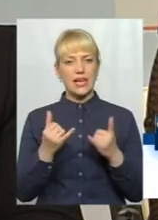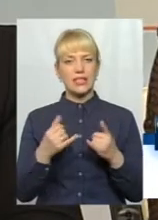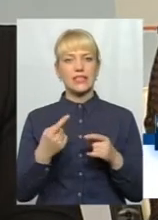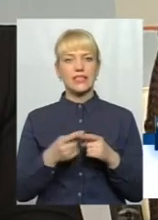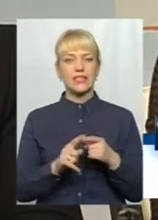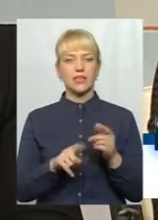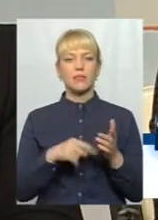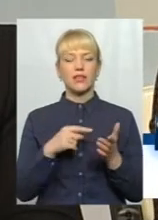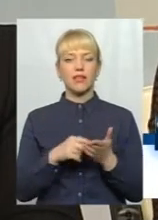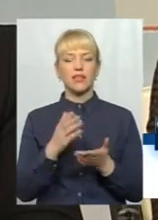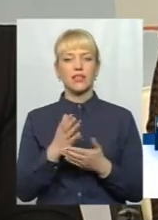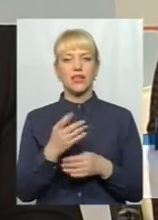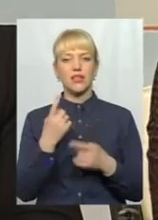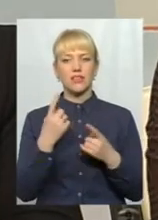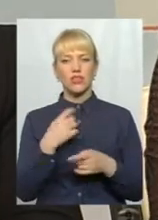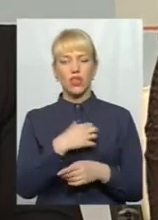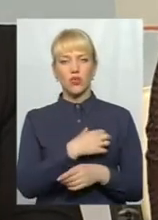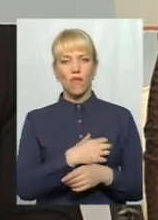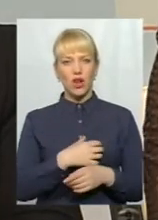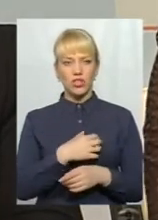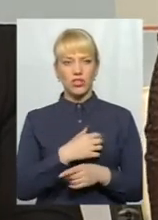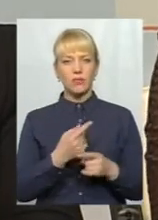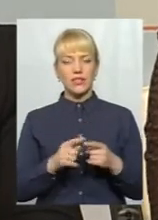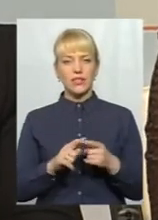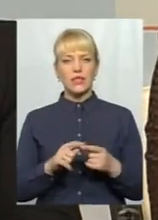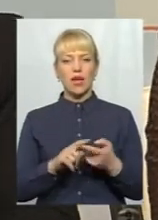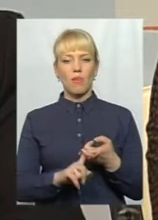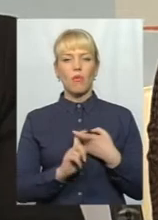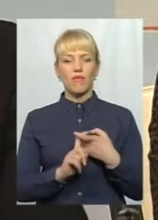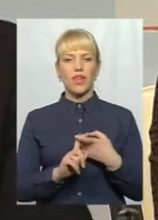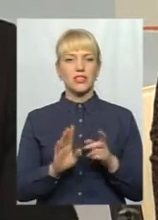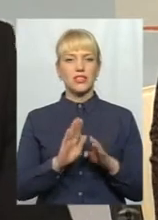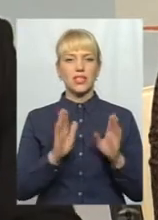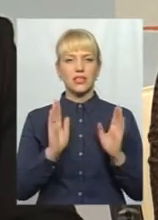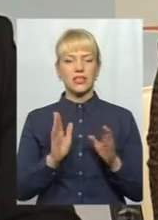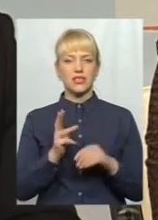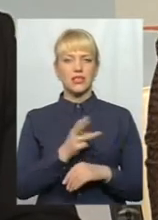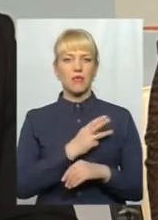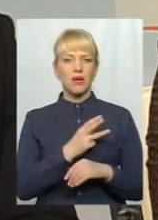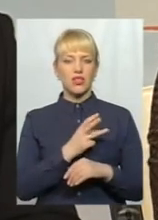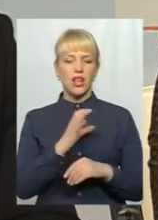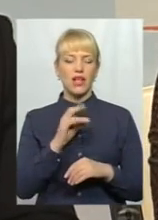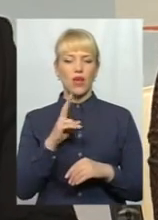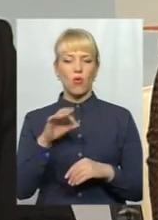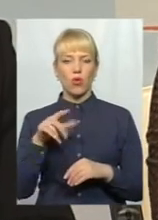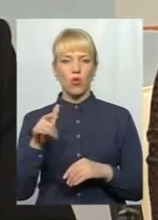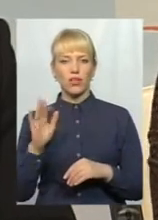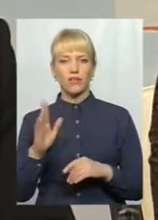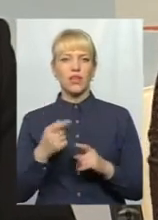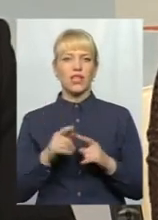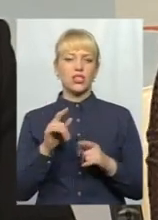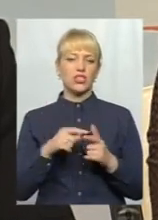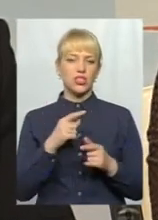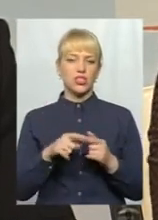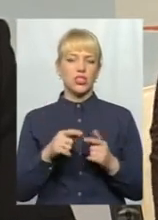вони є надзвичайно важливими, і це пов'язано не тільки просто з бажаннями колегів чи відповідних служб, а